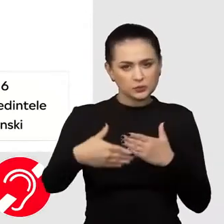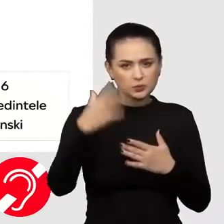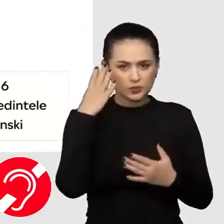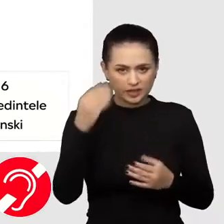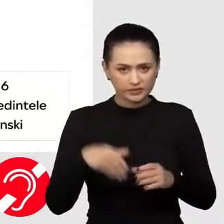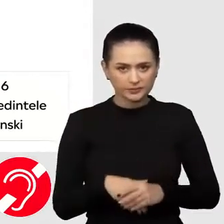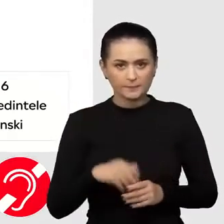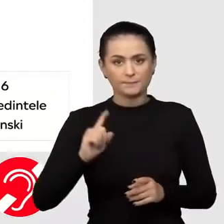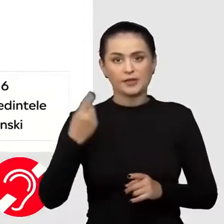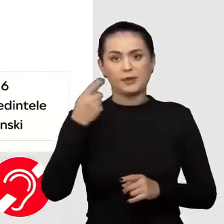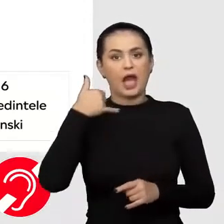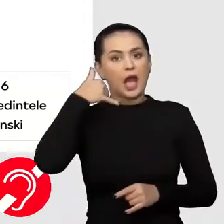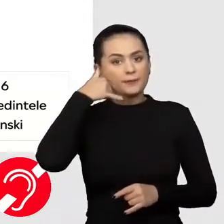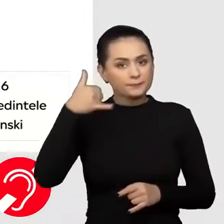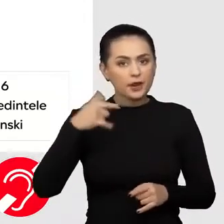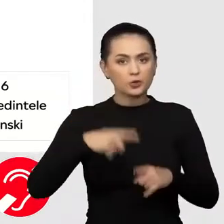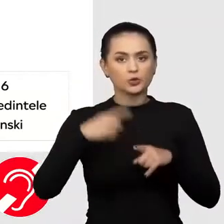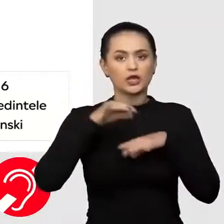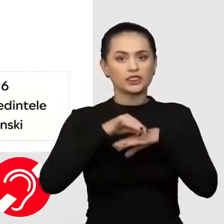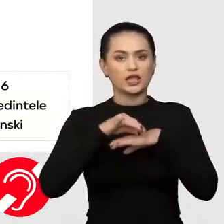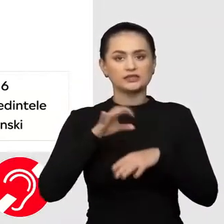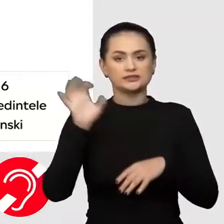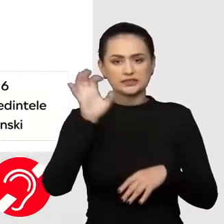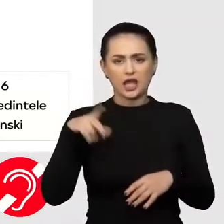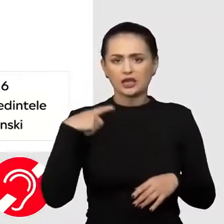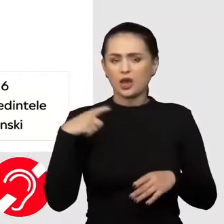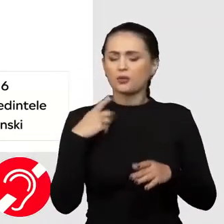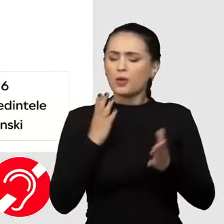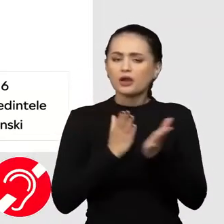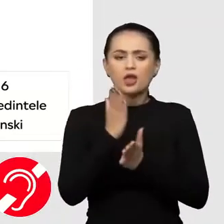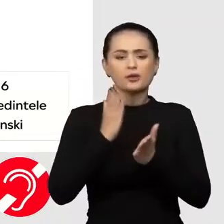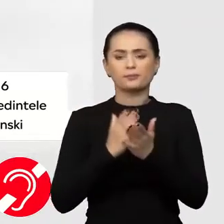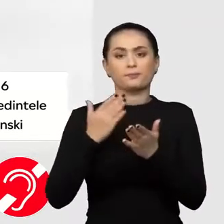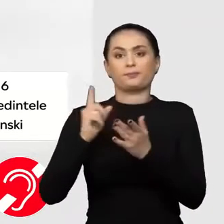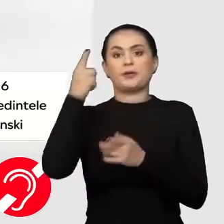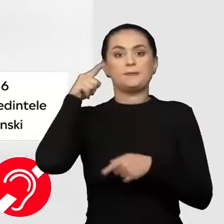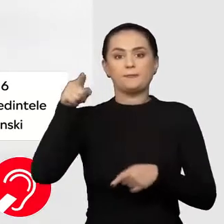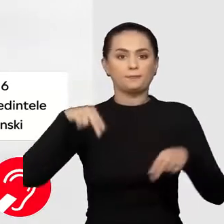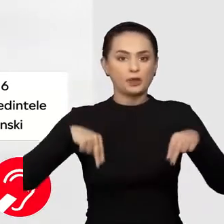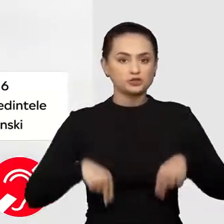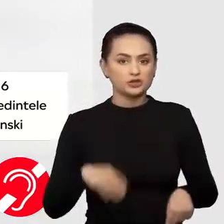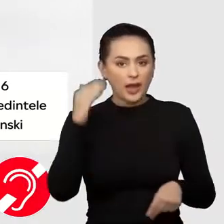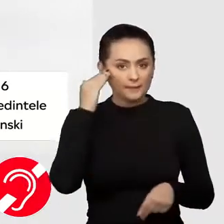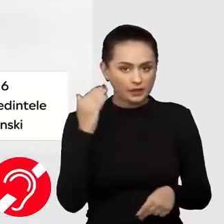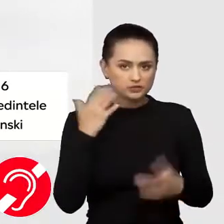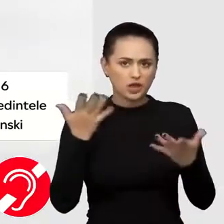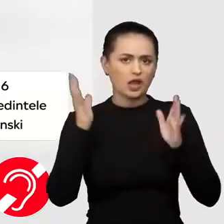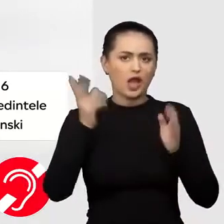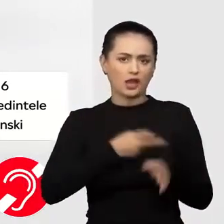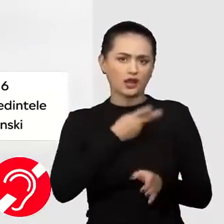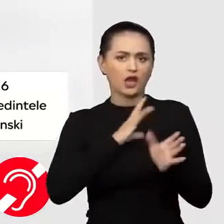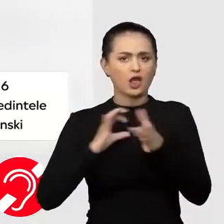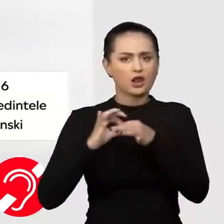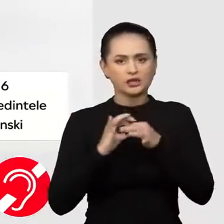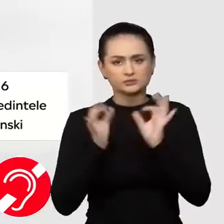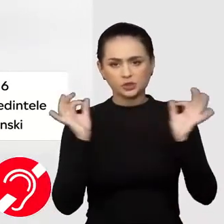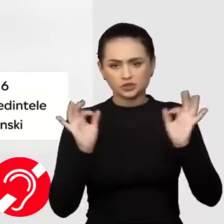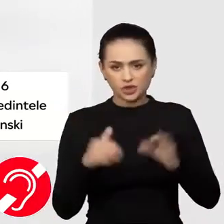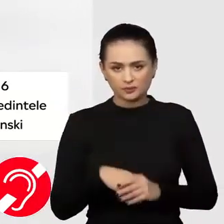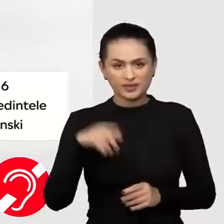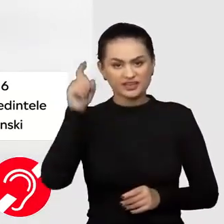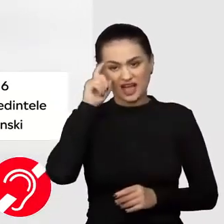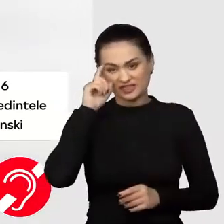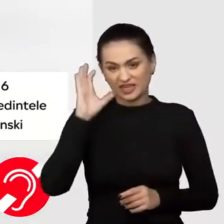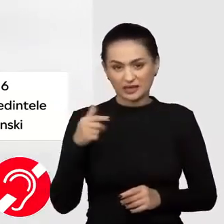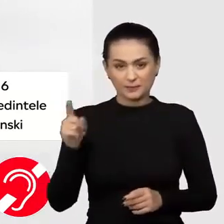Primul apel cu un lider străin era întotdeauna rezervat președintelui Statelor Unite, cu care Marea Britanie are o relație specială. Se